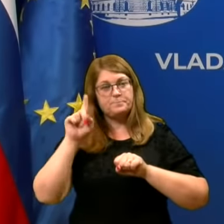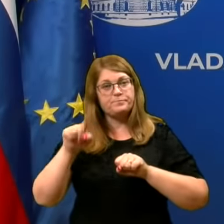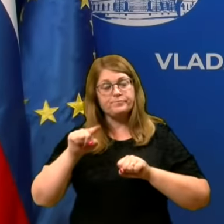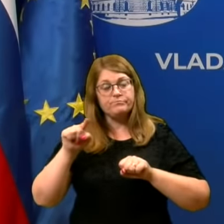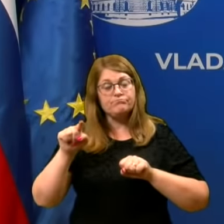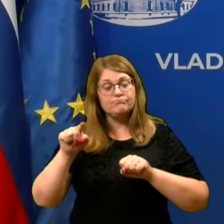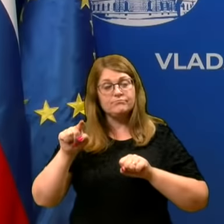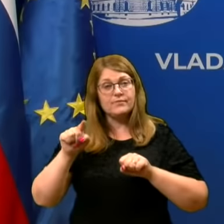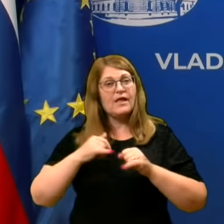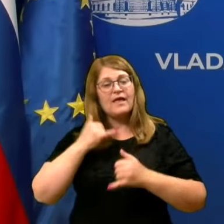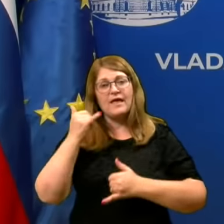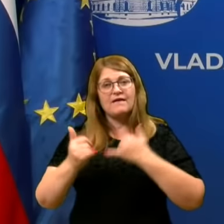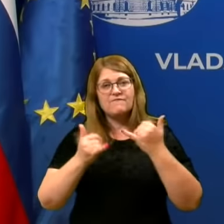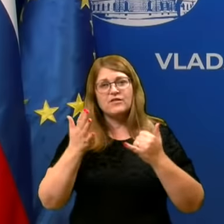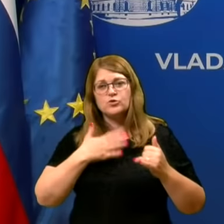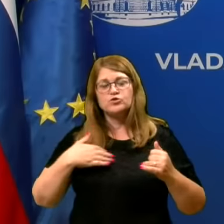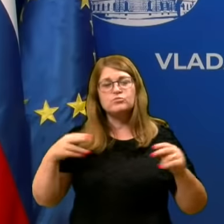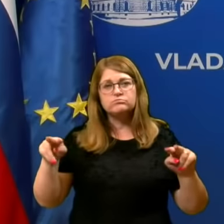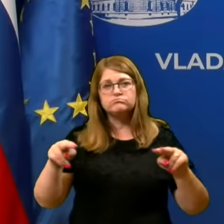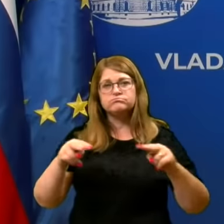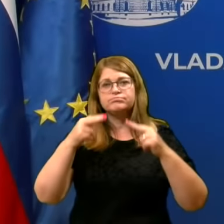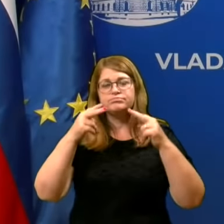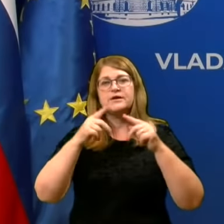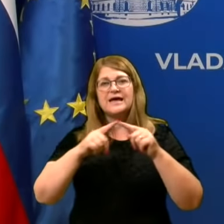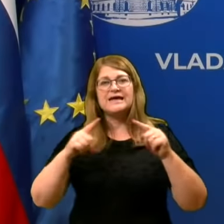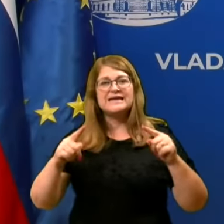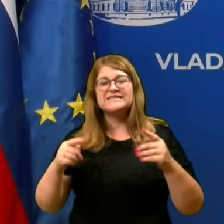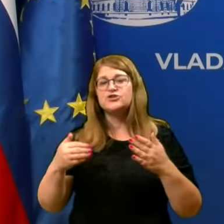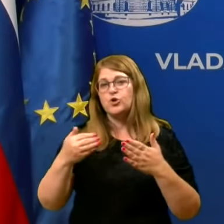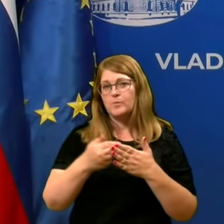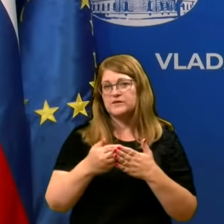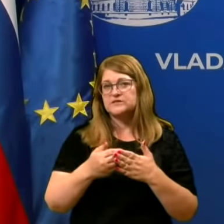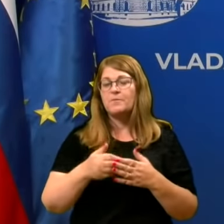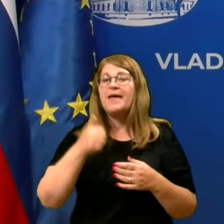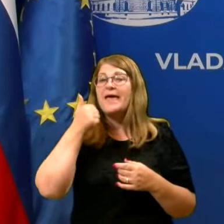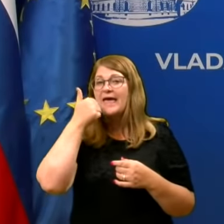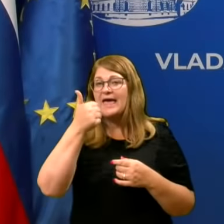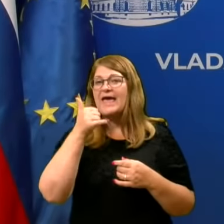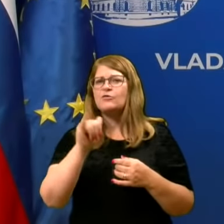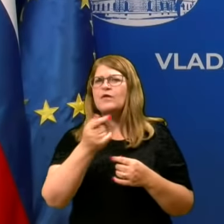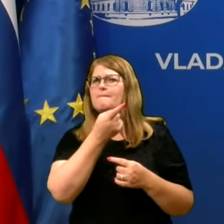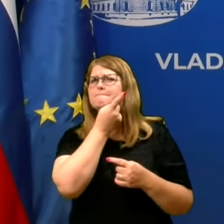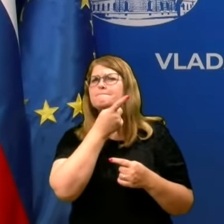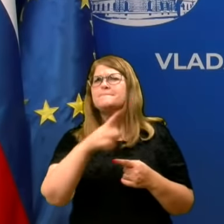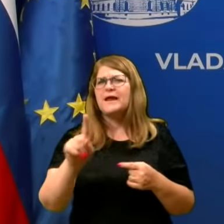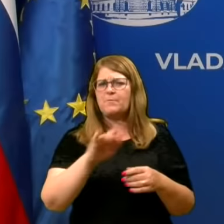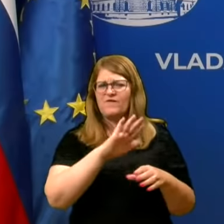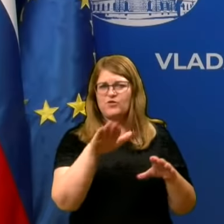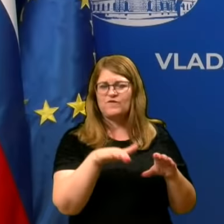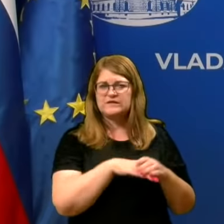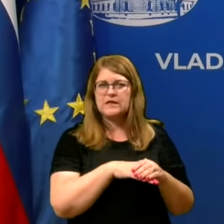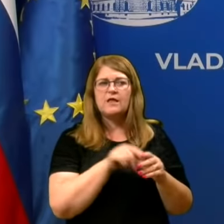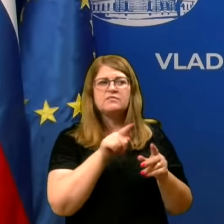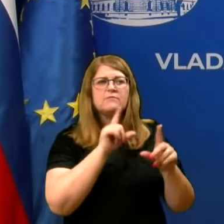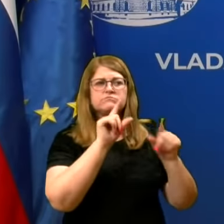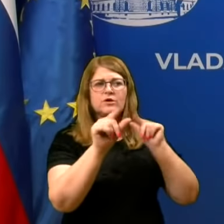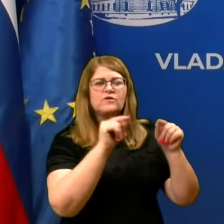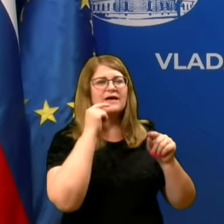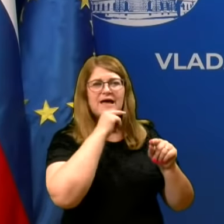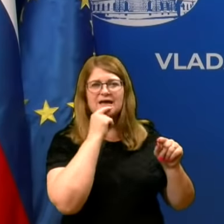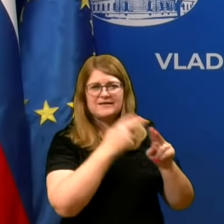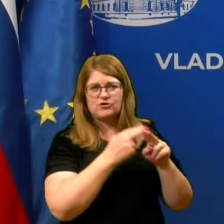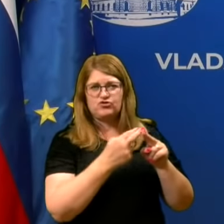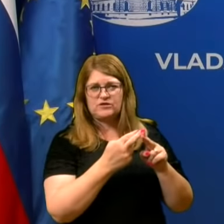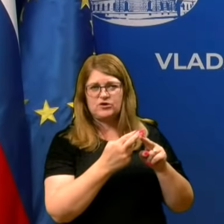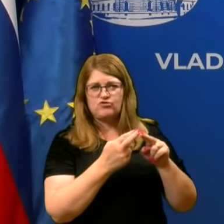seveda vedno smo soočeni z različnimi pristopi. Eno je prepovedovanje za poslenim, da odhajajo vrdeče